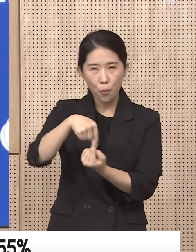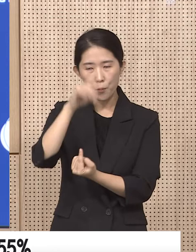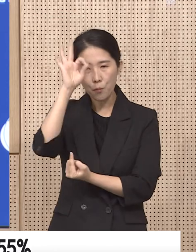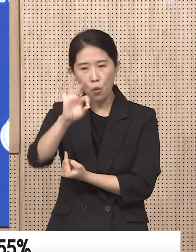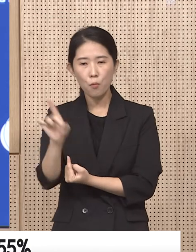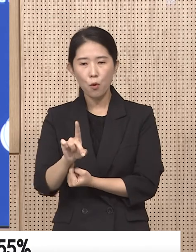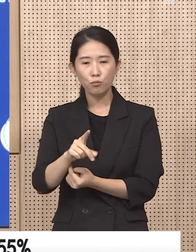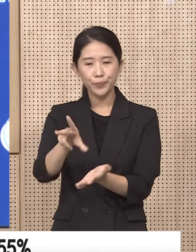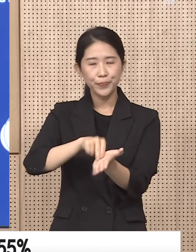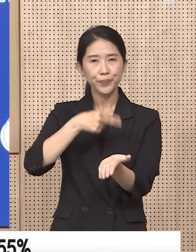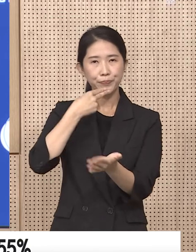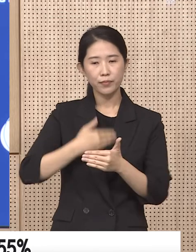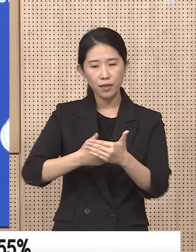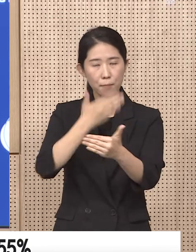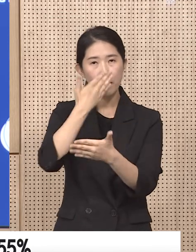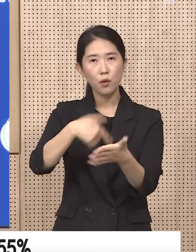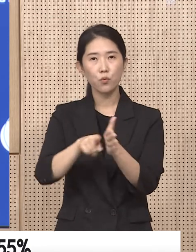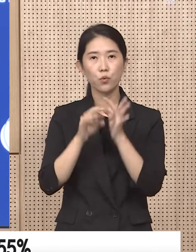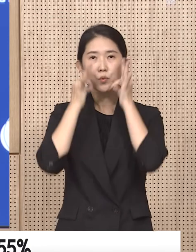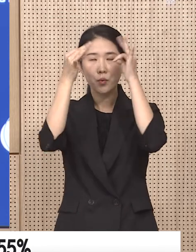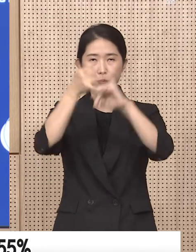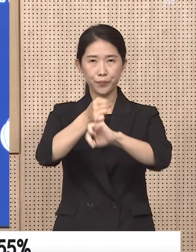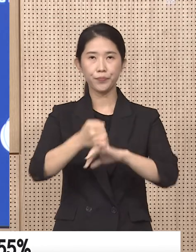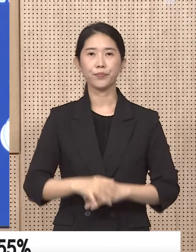진행될 수 있도록 노력해 나가겠습니다.